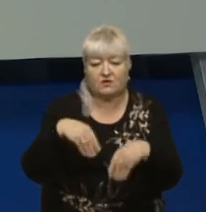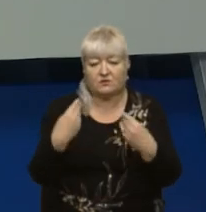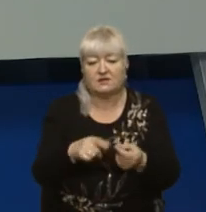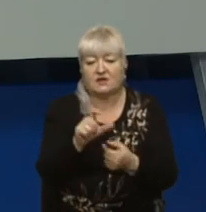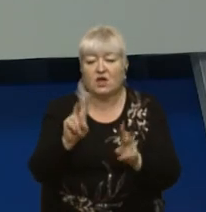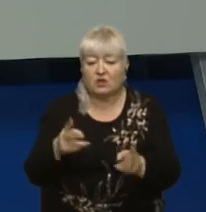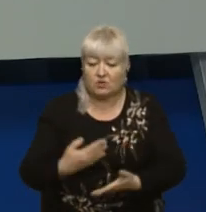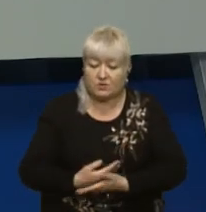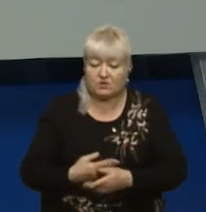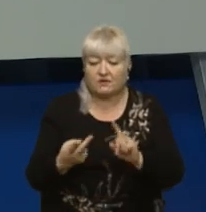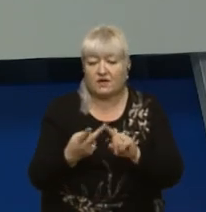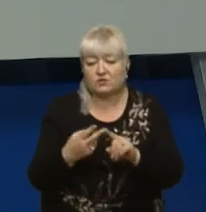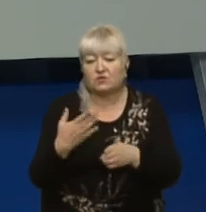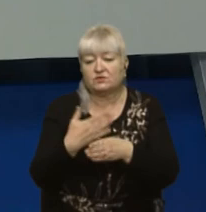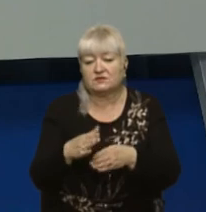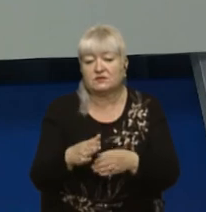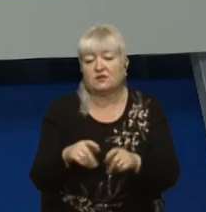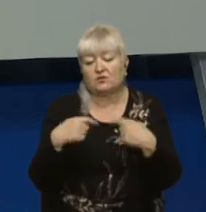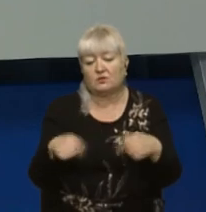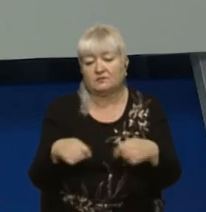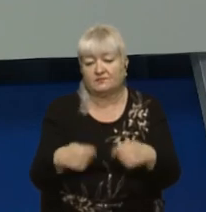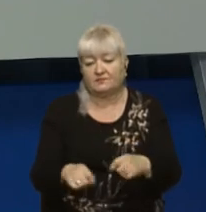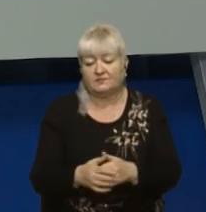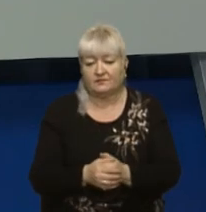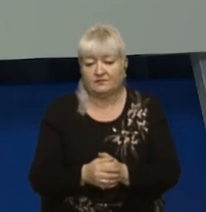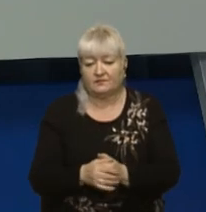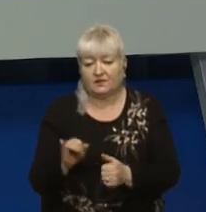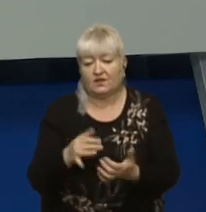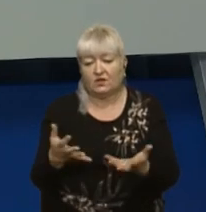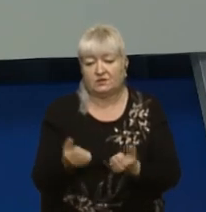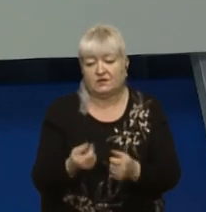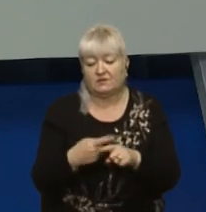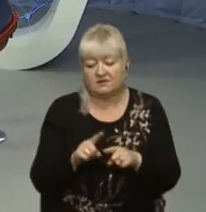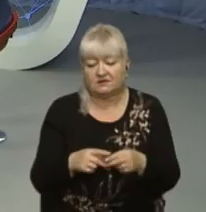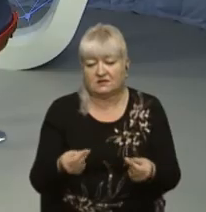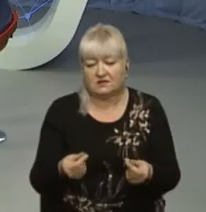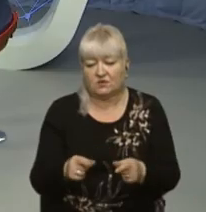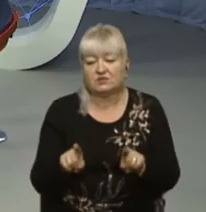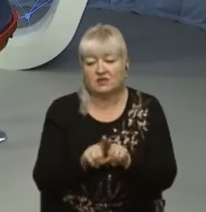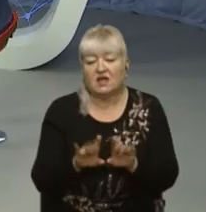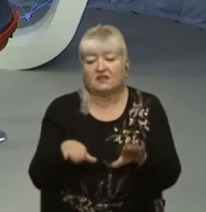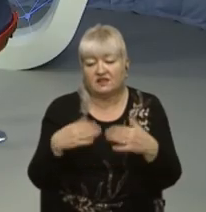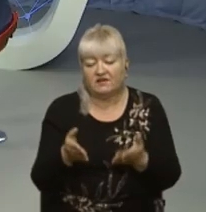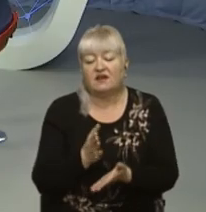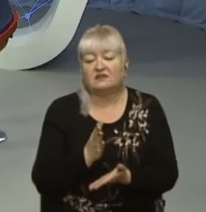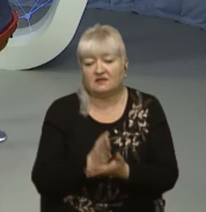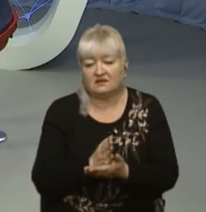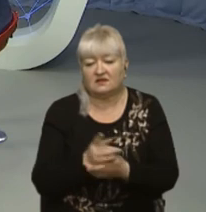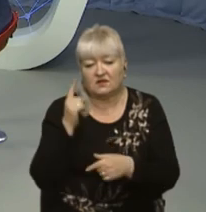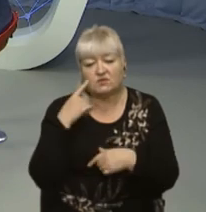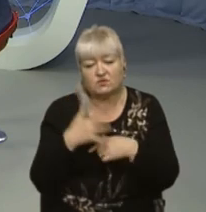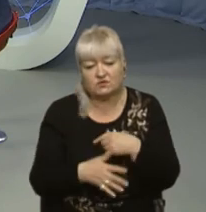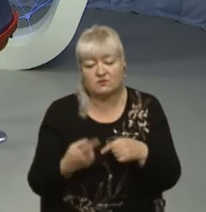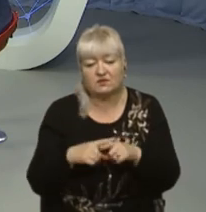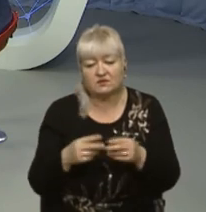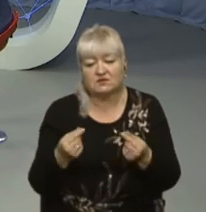які там проживають, і другу частину він мав можливість зреалізувати і отримати за це кошти. Такі варіанти є. Зрозуміло, що це